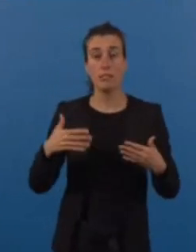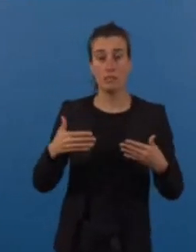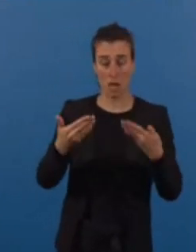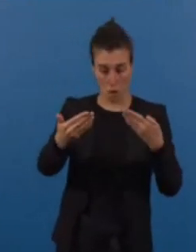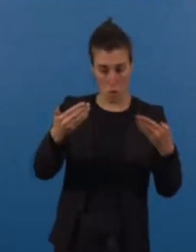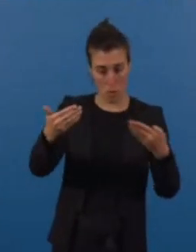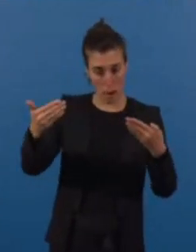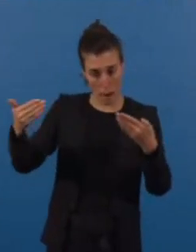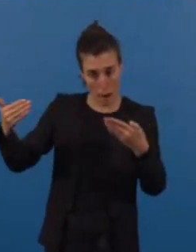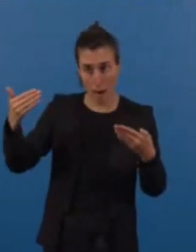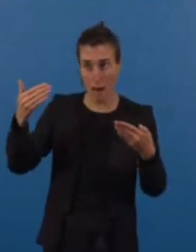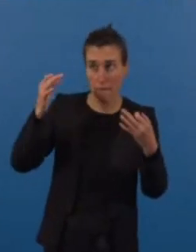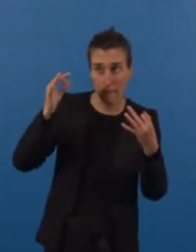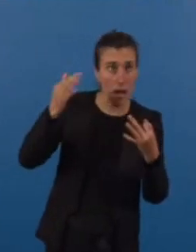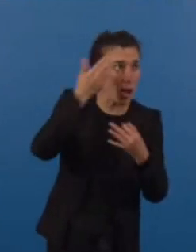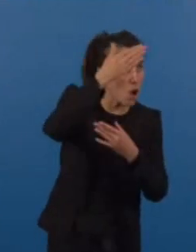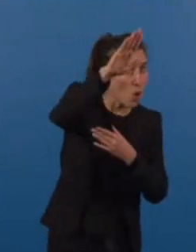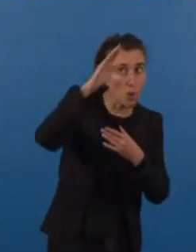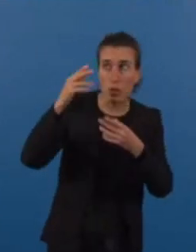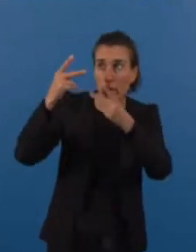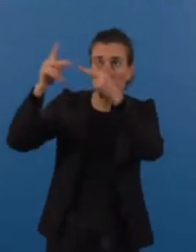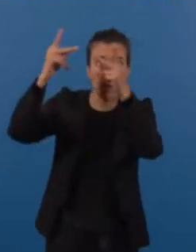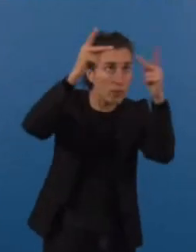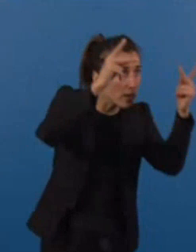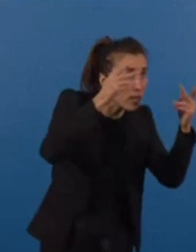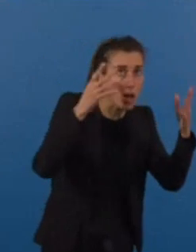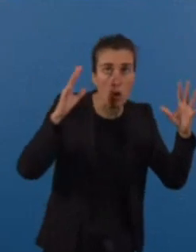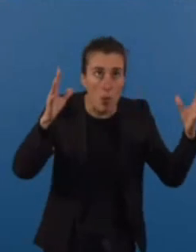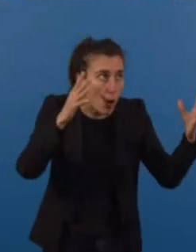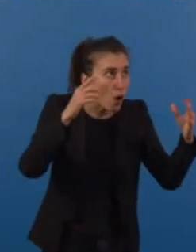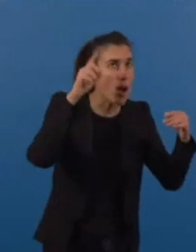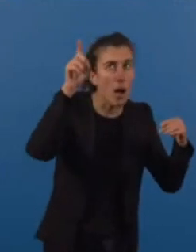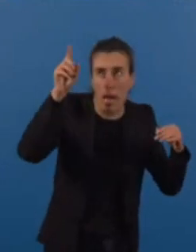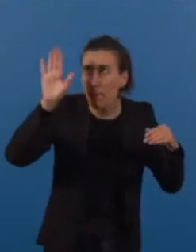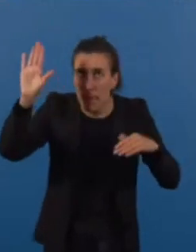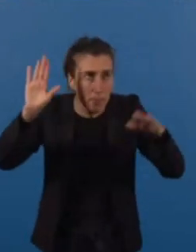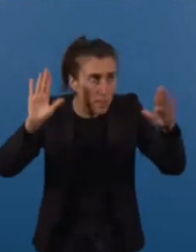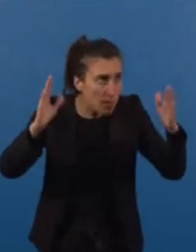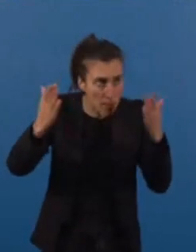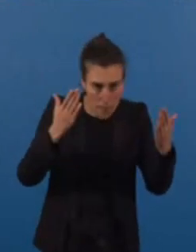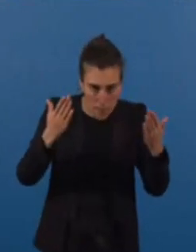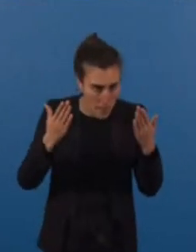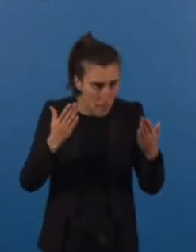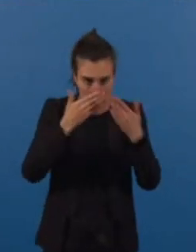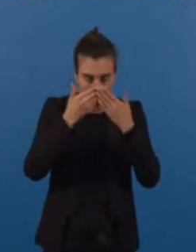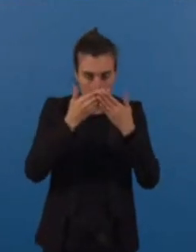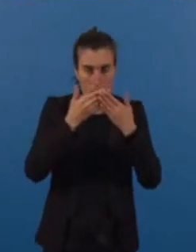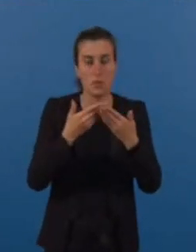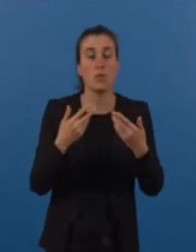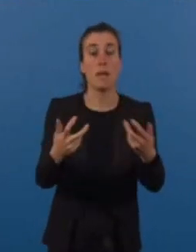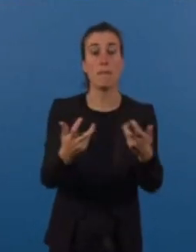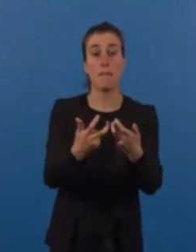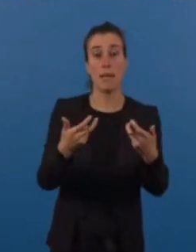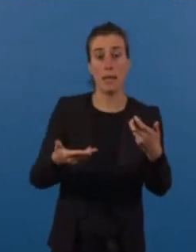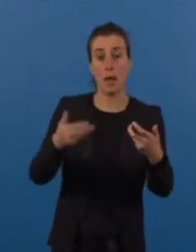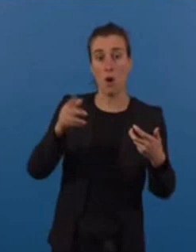collectivités et étudier les impacts de différents scénarios. Aujourd'hui, pour faire simple, la tarification de l'eau de la métropole est